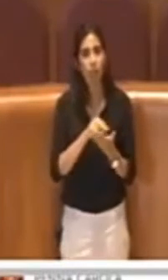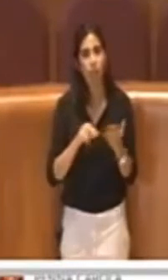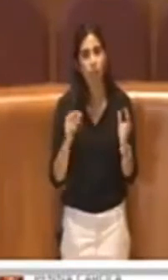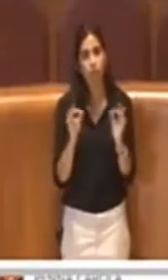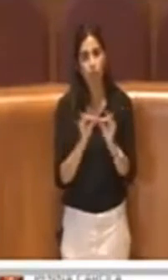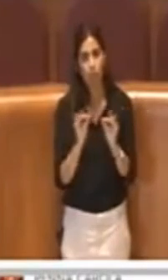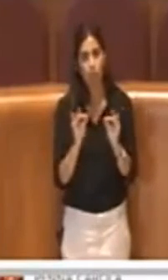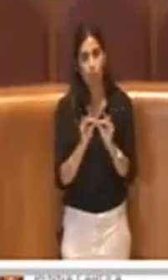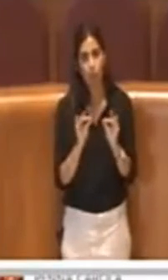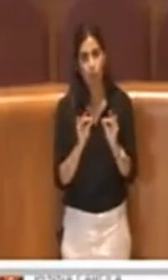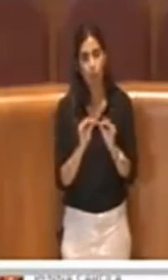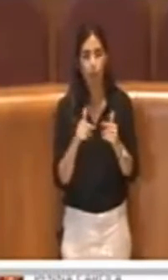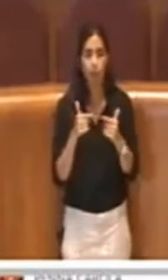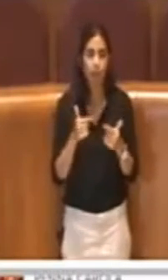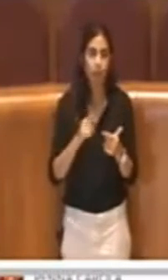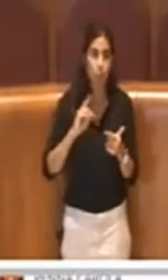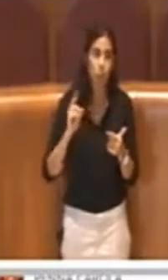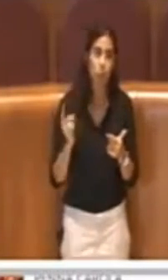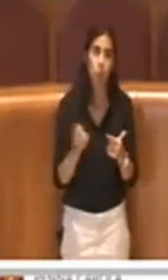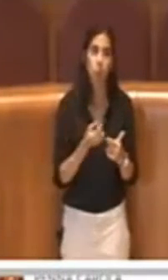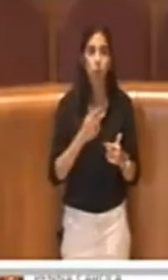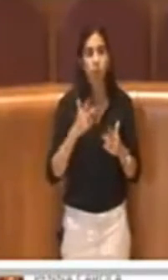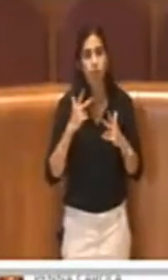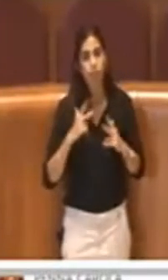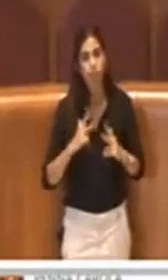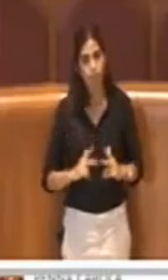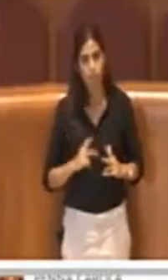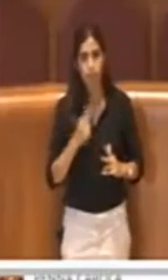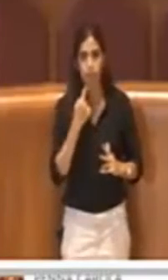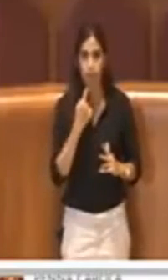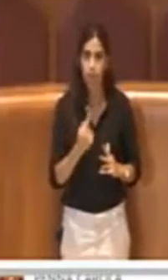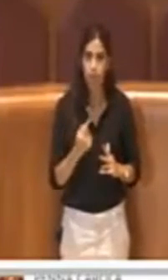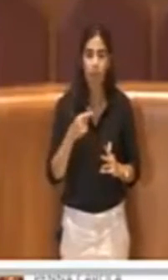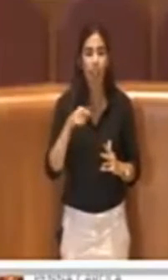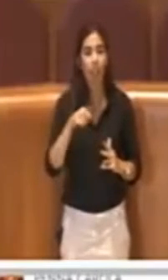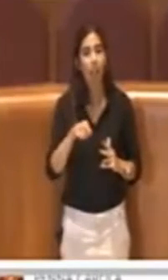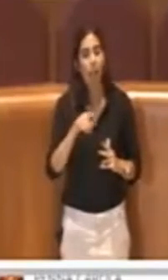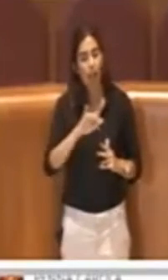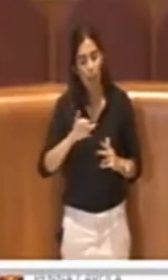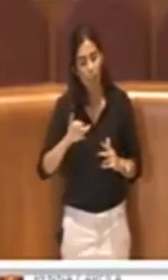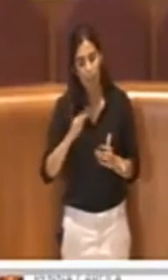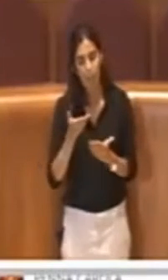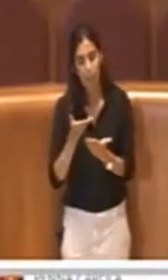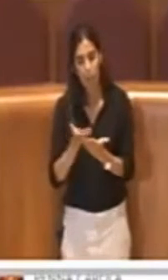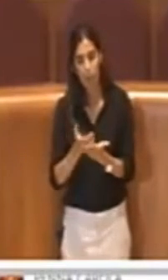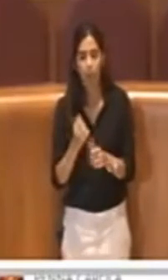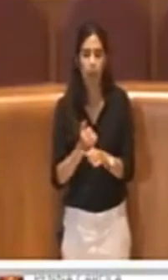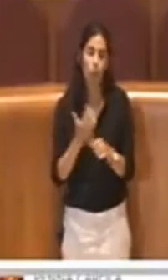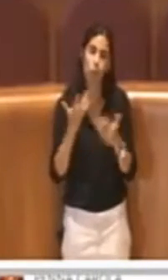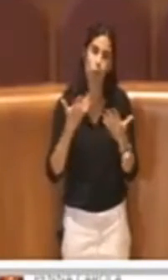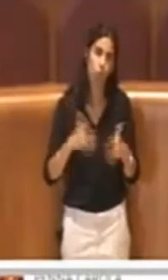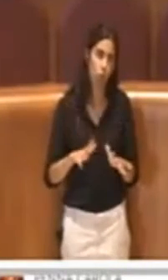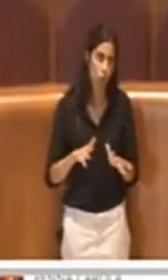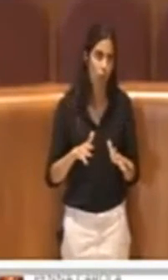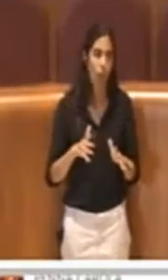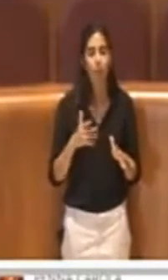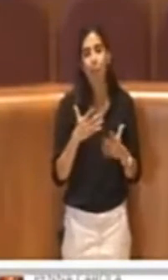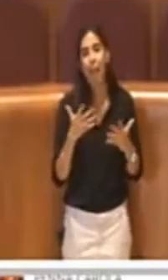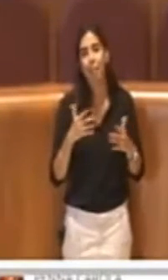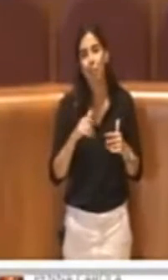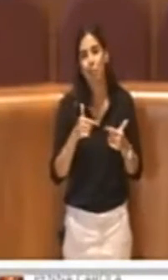che comunque oltre la mozione il lavoro è stato fatto soprattutto per i cittadini e che a breve verrà firmata questa